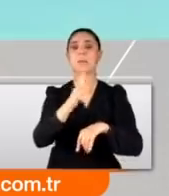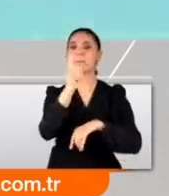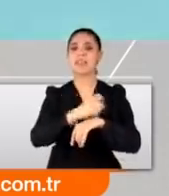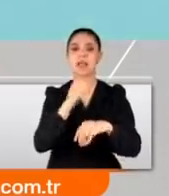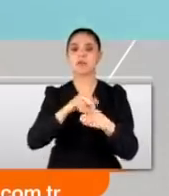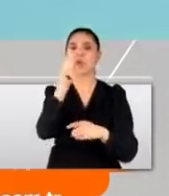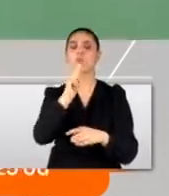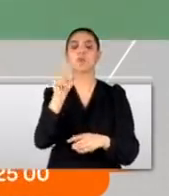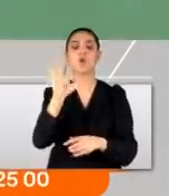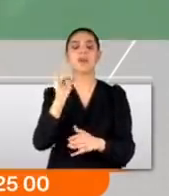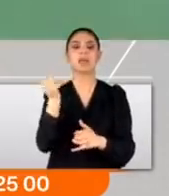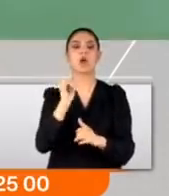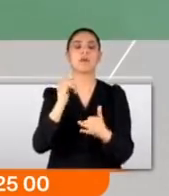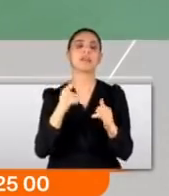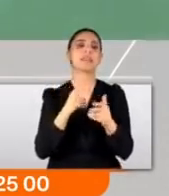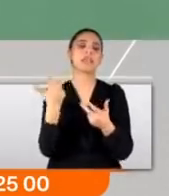ulaşabiliyor.